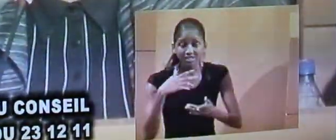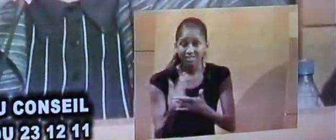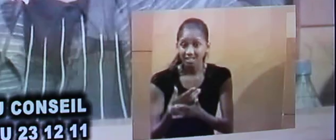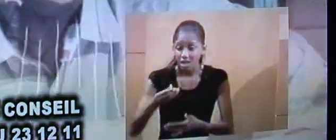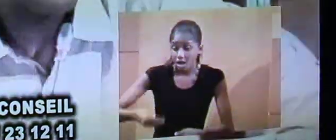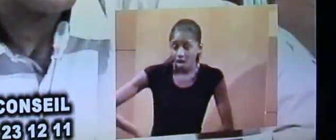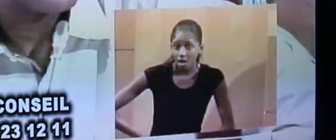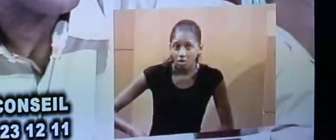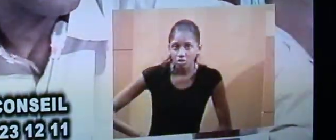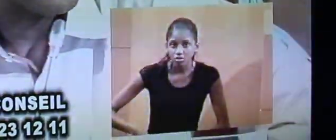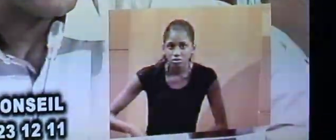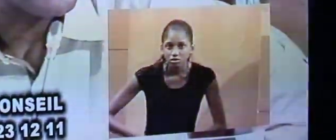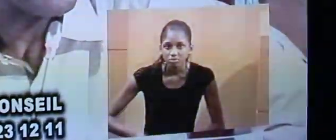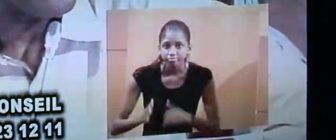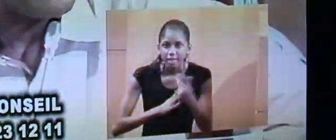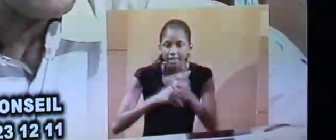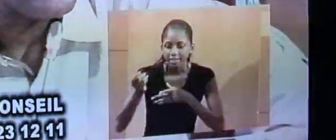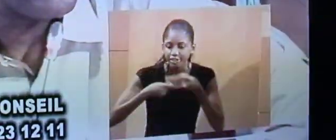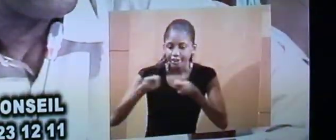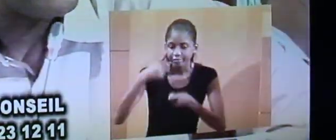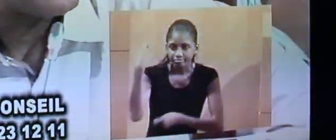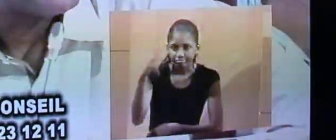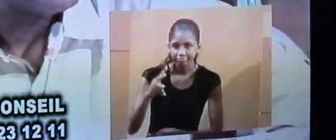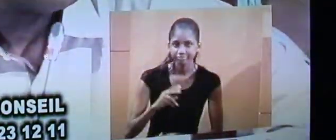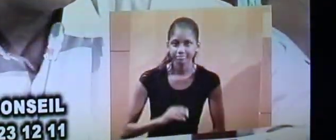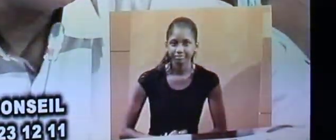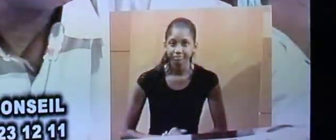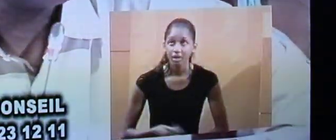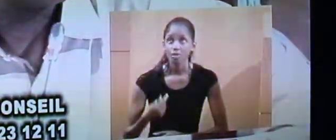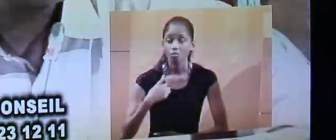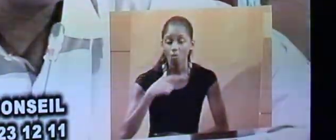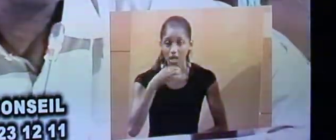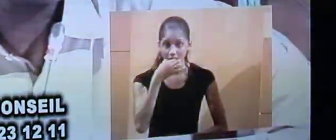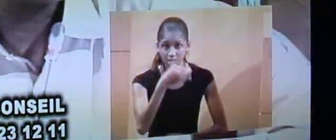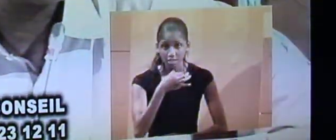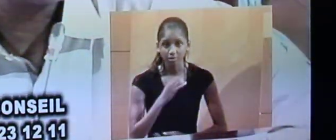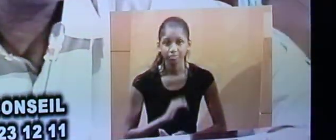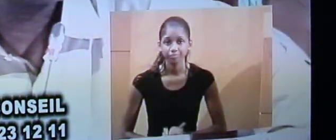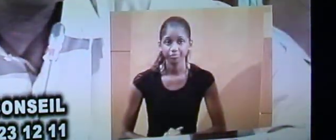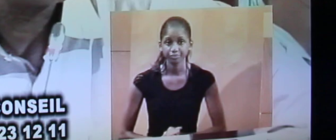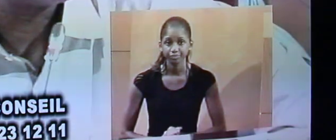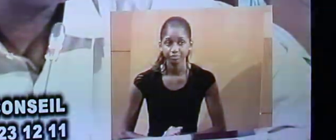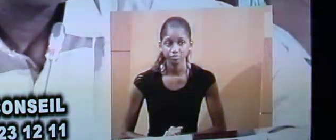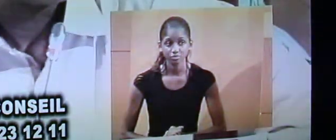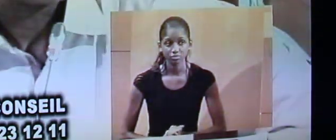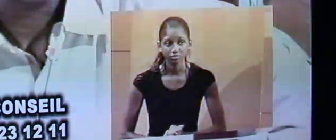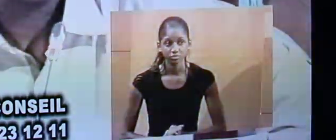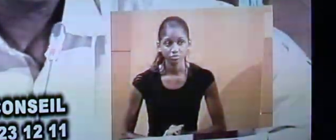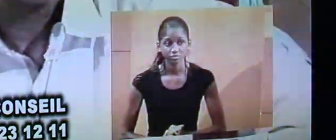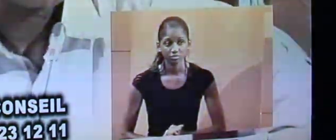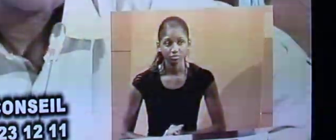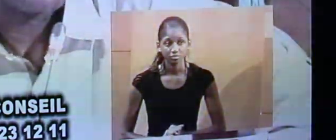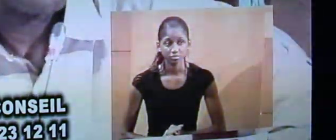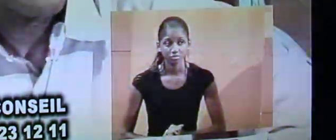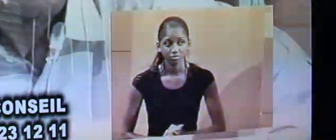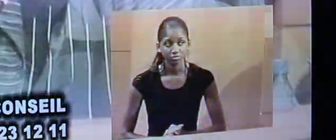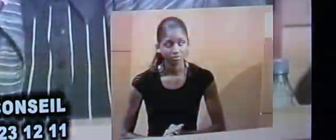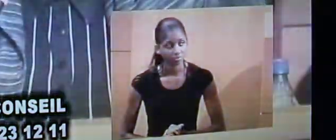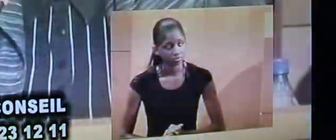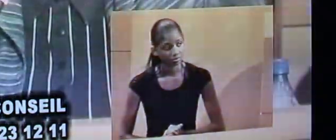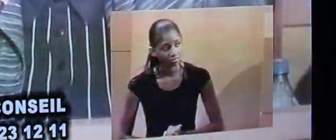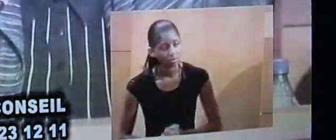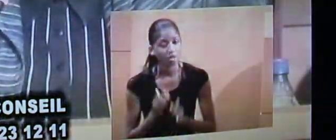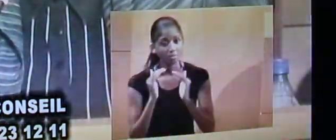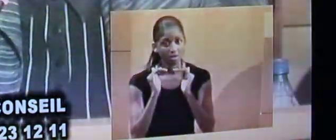votre gavégie. Et je dis au demeurant que cela entame notre